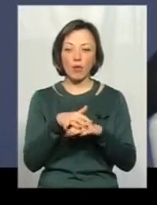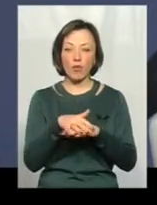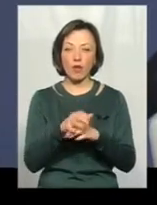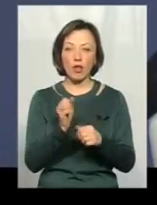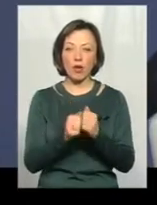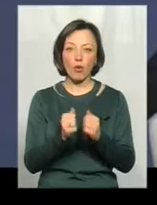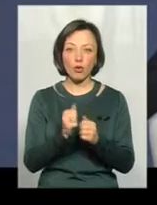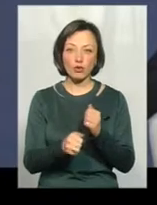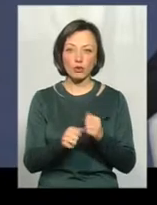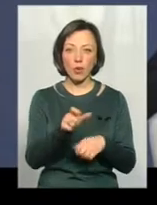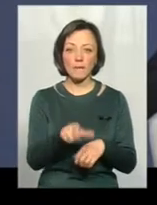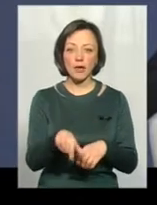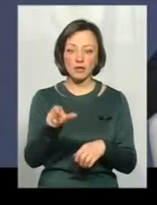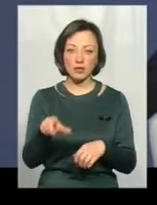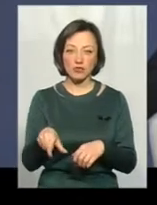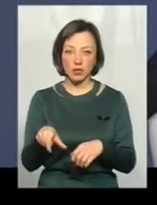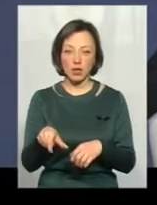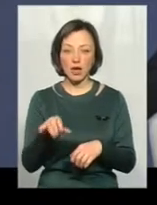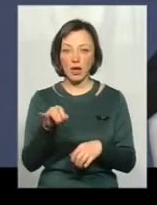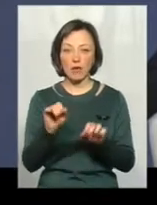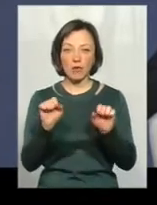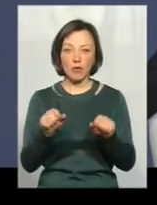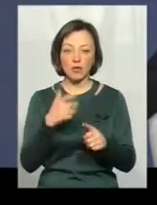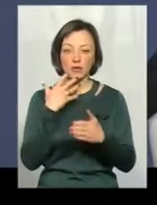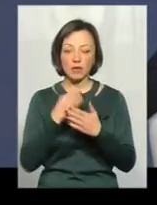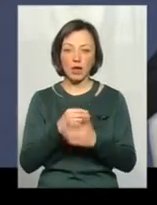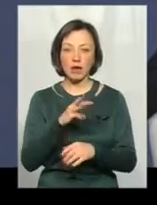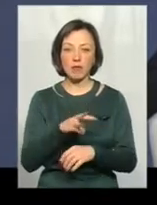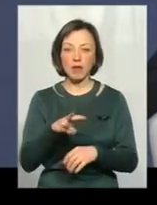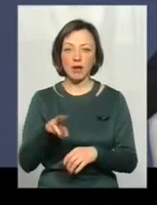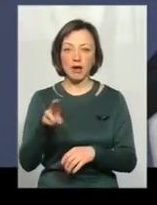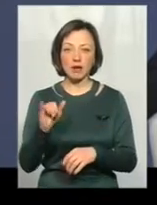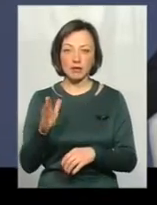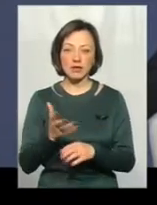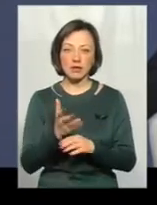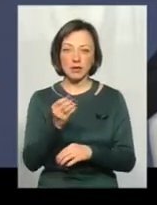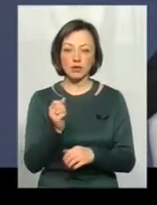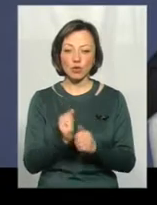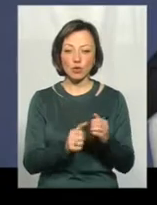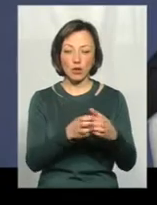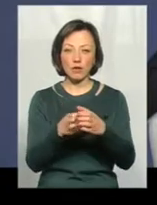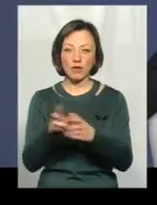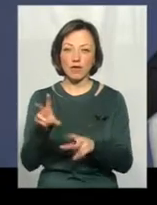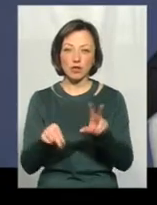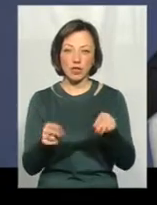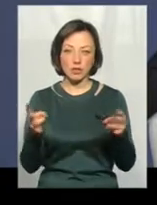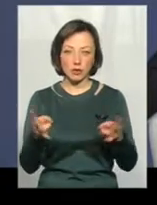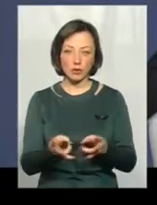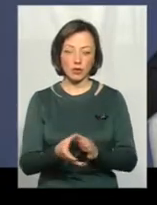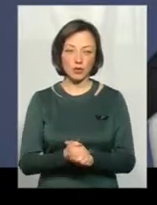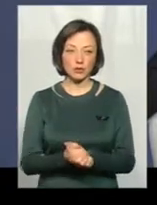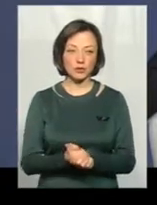пасажира і може з своїх мільярдів заплатити за кожну категорію, яку вважає за необхідну.